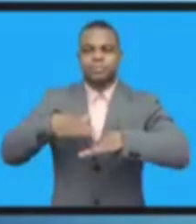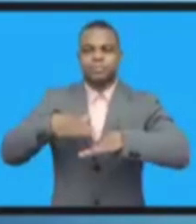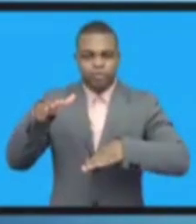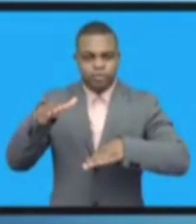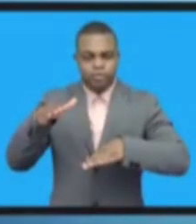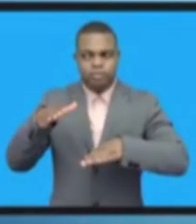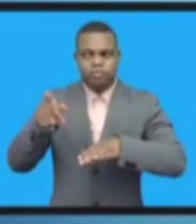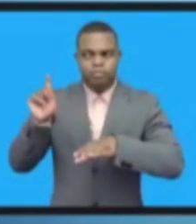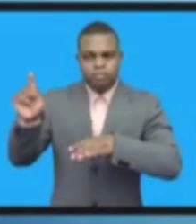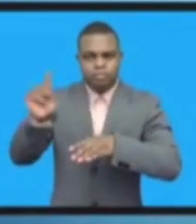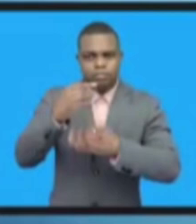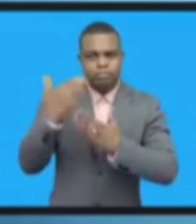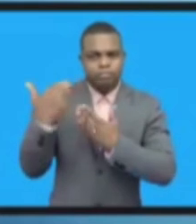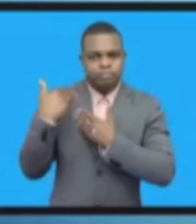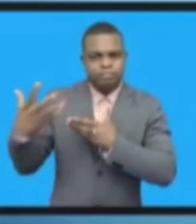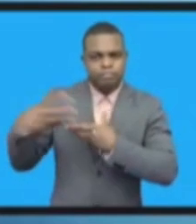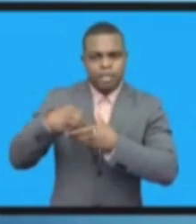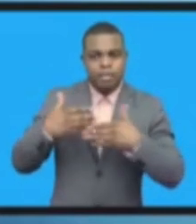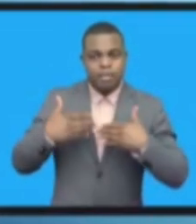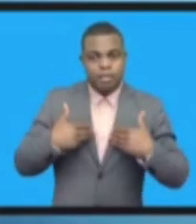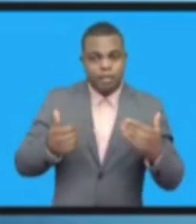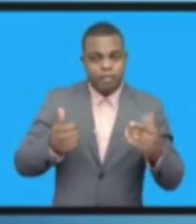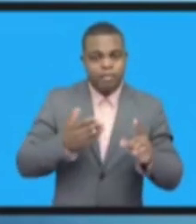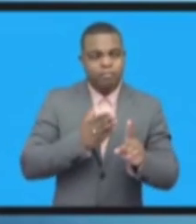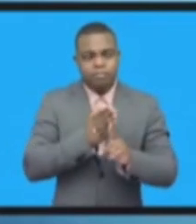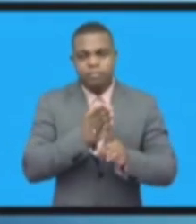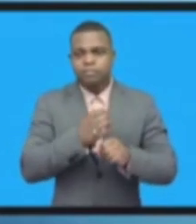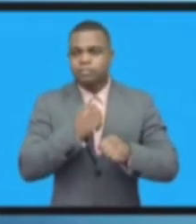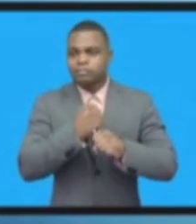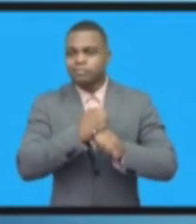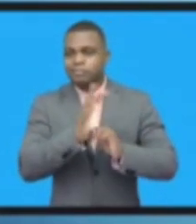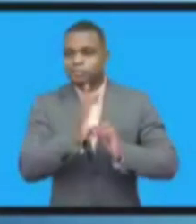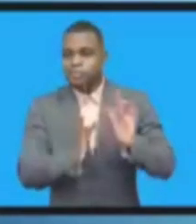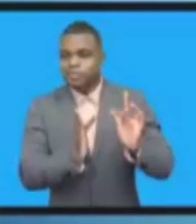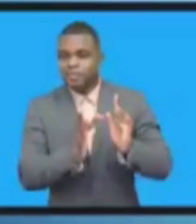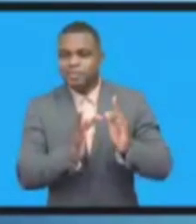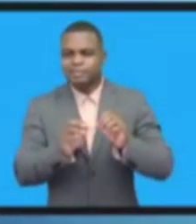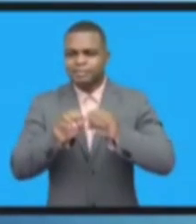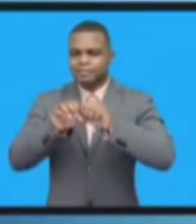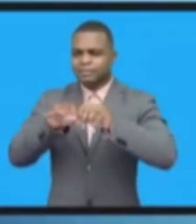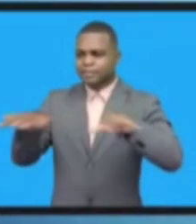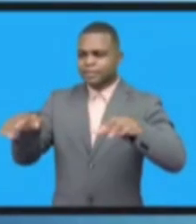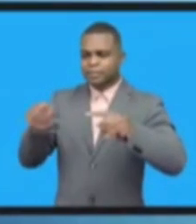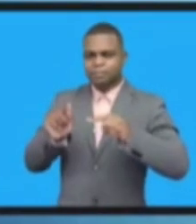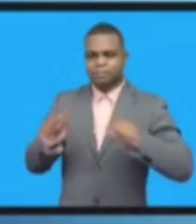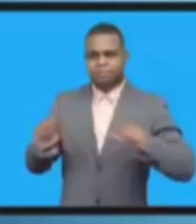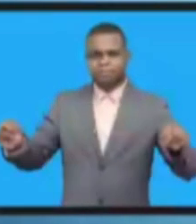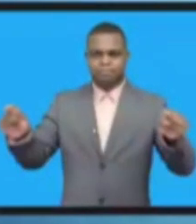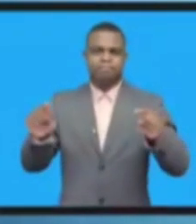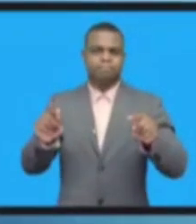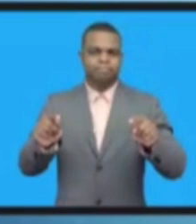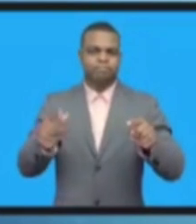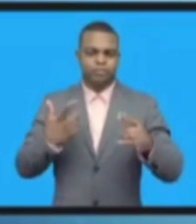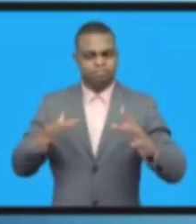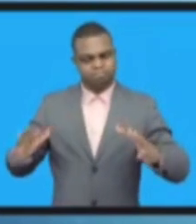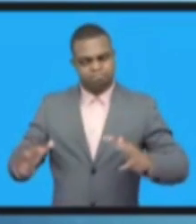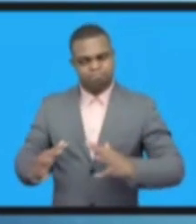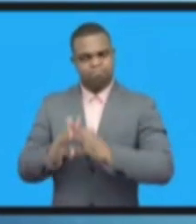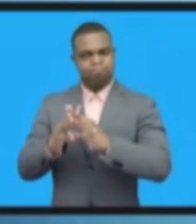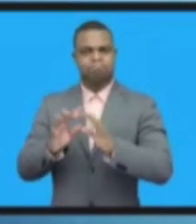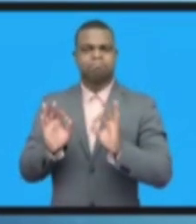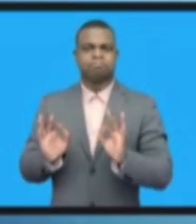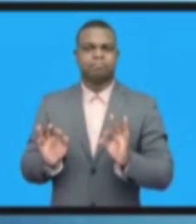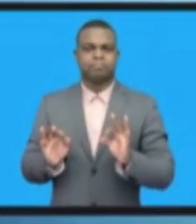распространять результаты работы IGF. Сложность в том, как демонстрировать преимущество